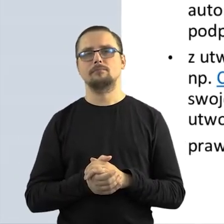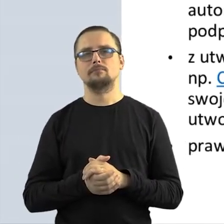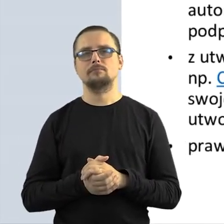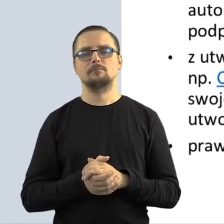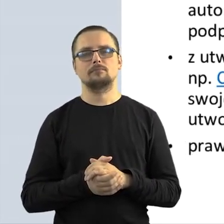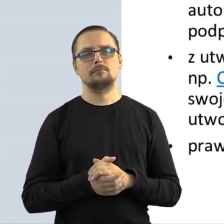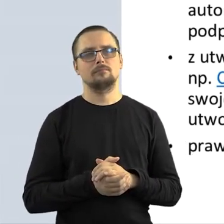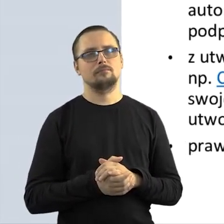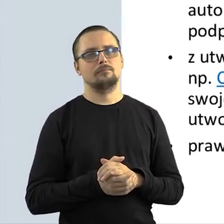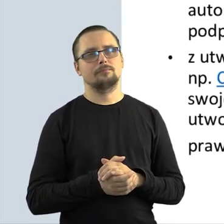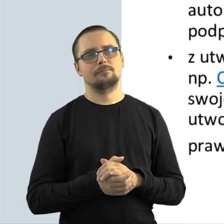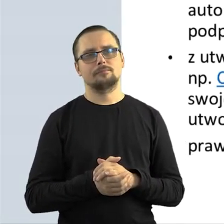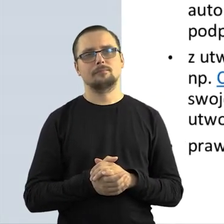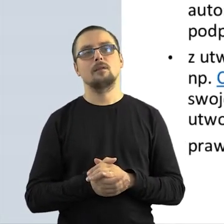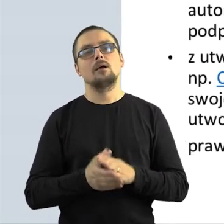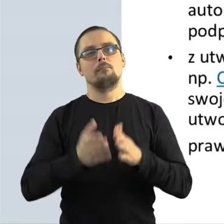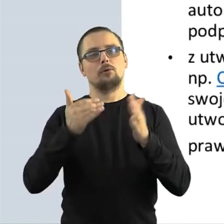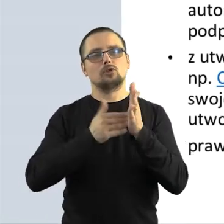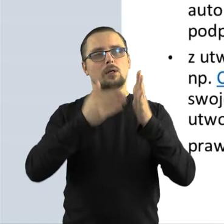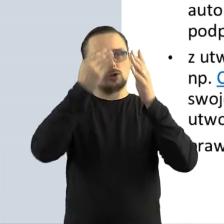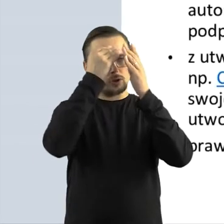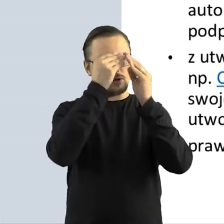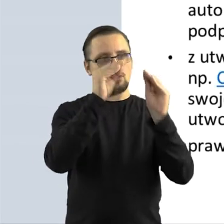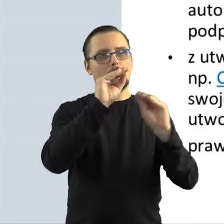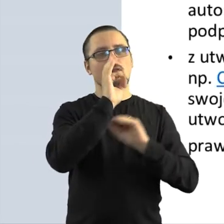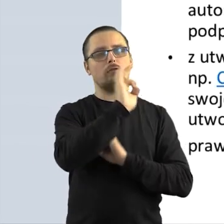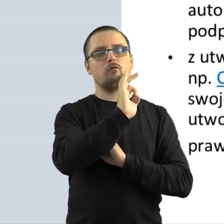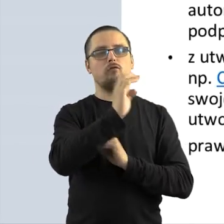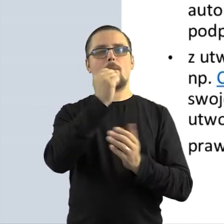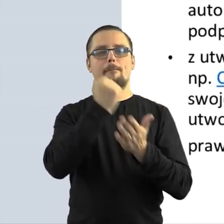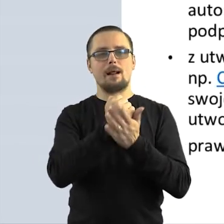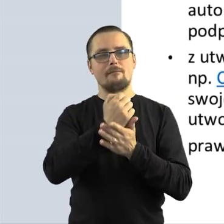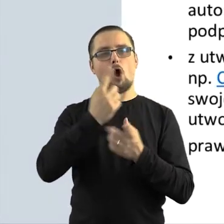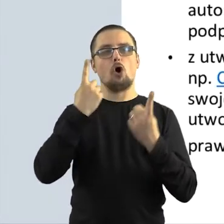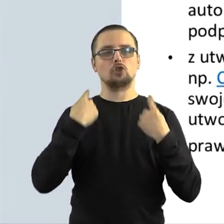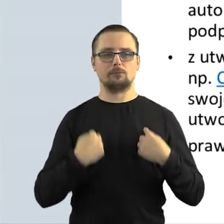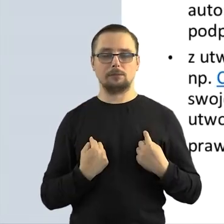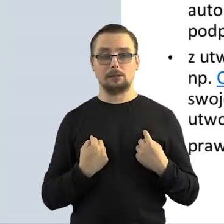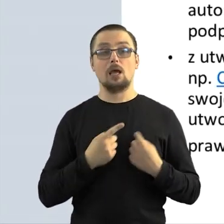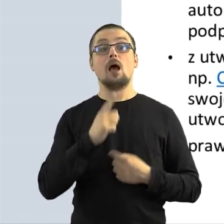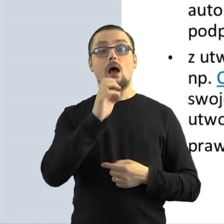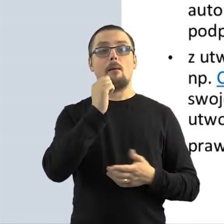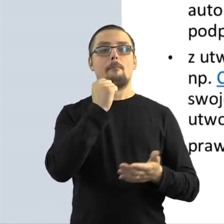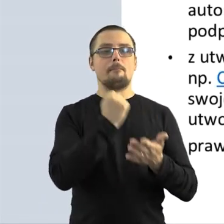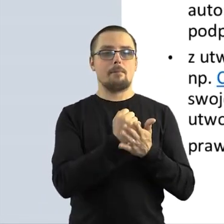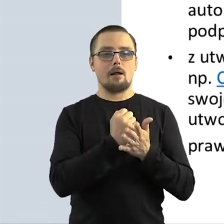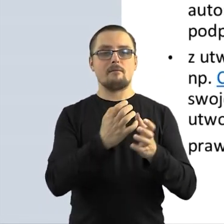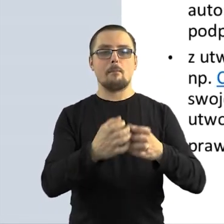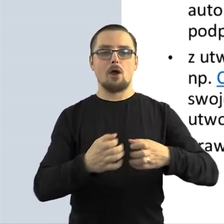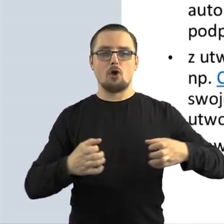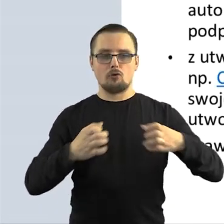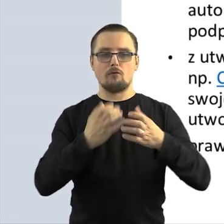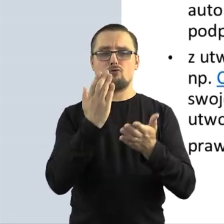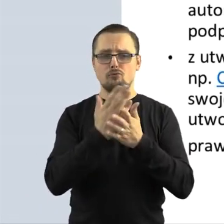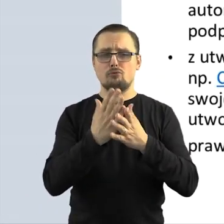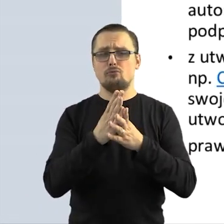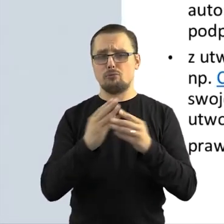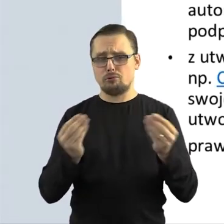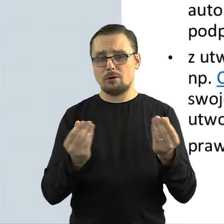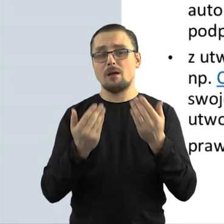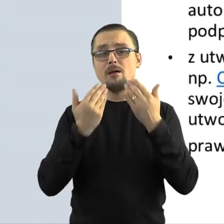żeby uznać jego autorstwo i uszanować prawa osobiste. Natomiast prawa majątkowe, to, że już ich nie ma i że wygasły,